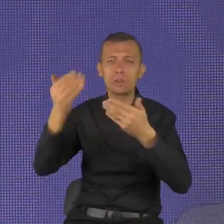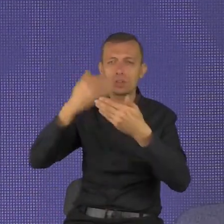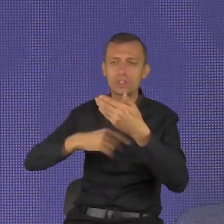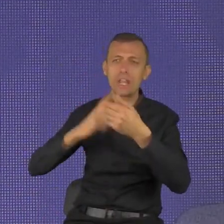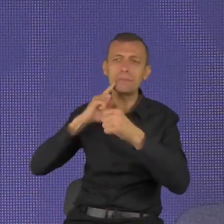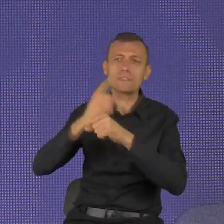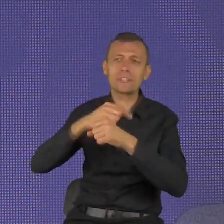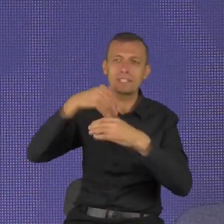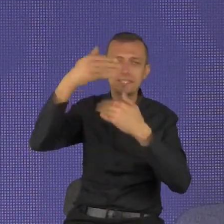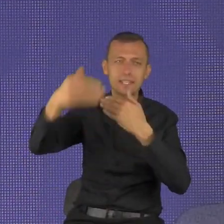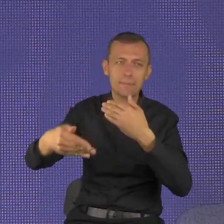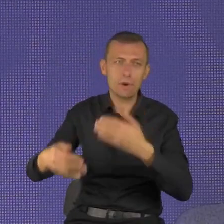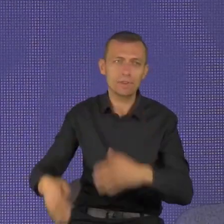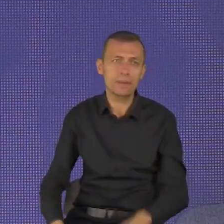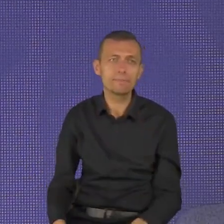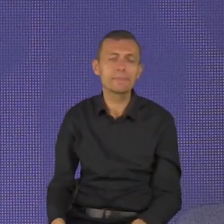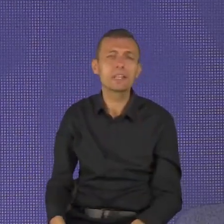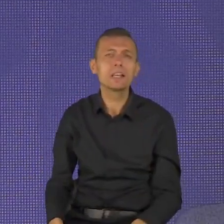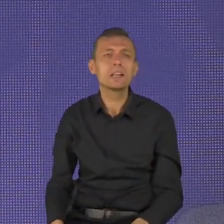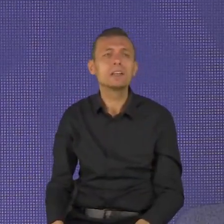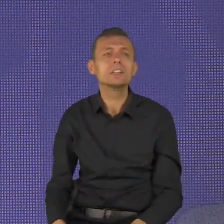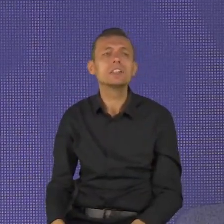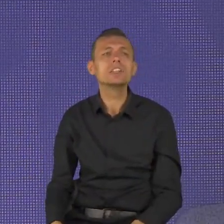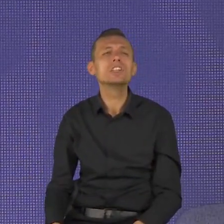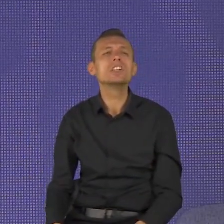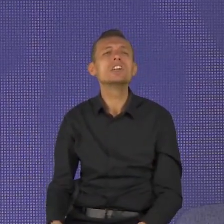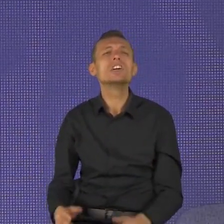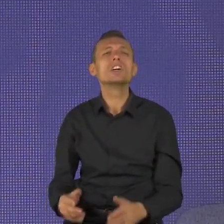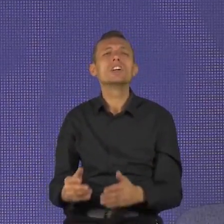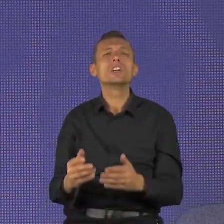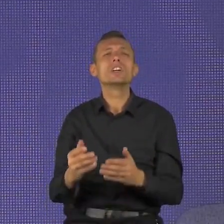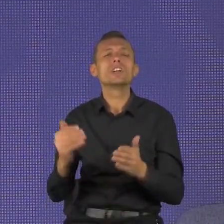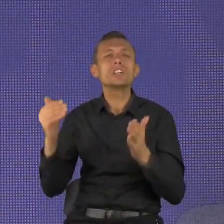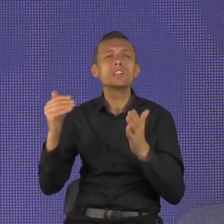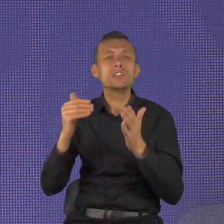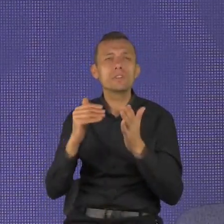Zaufaj Bożemu właściwemu czasowi.